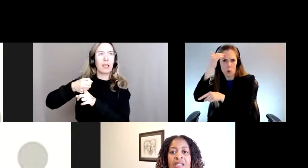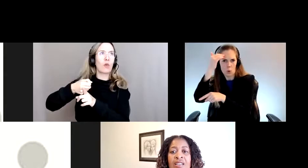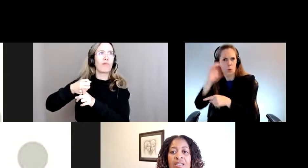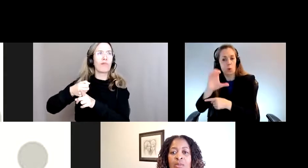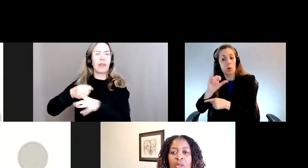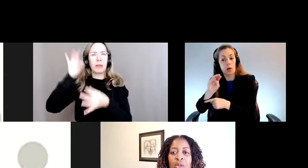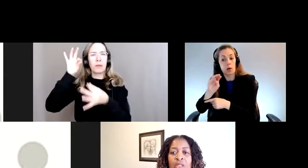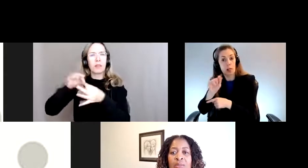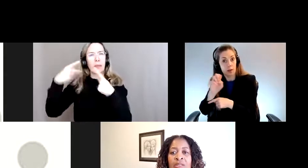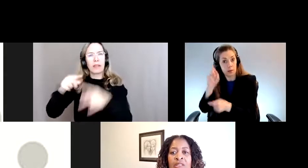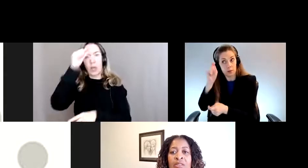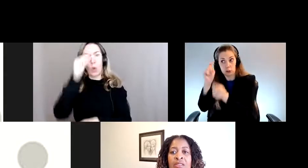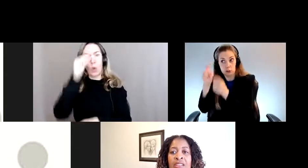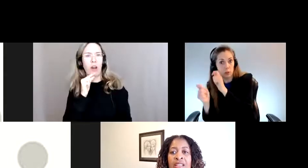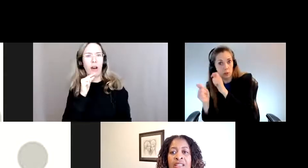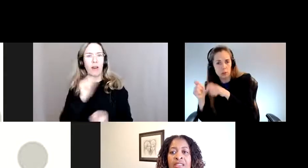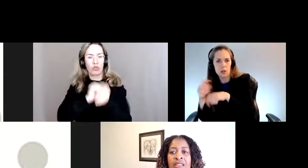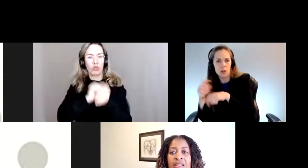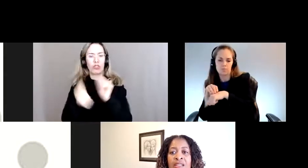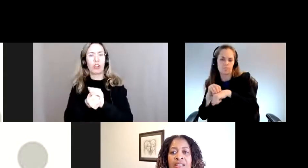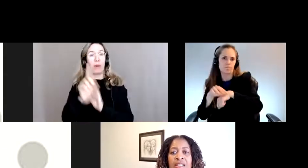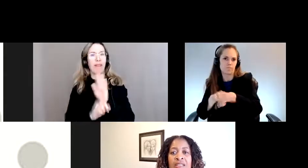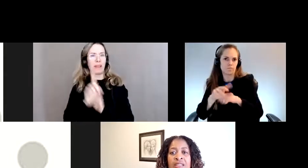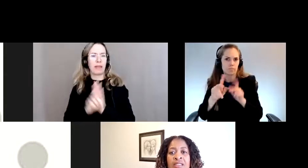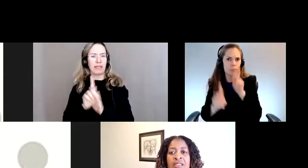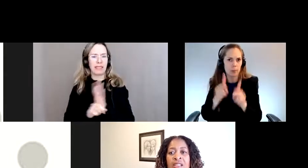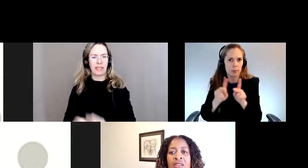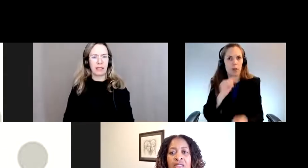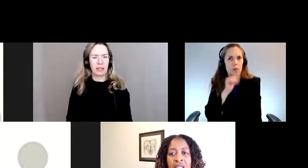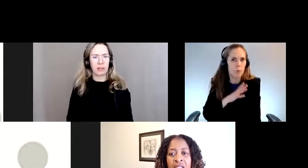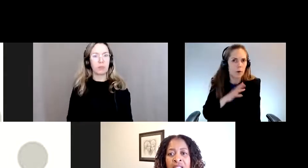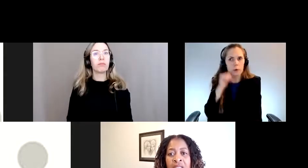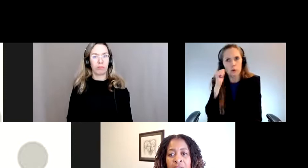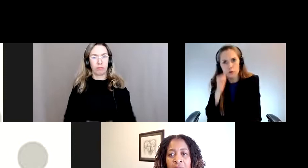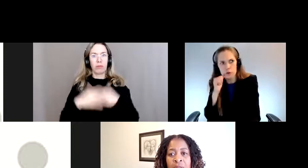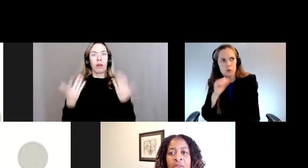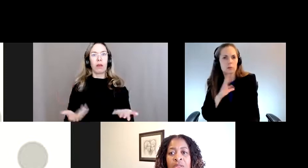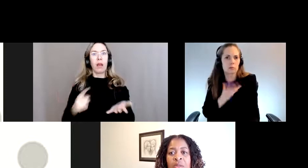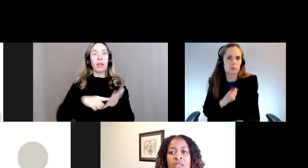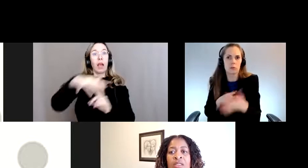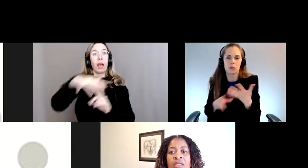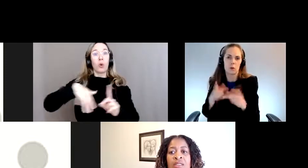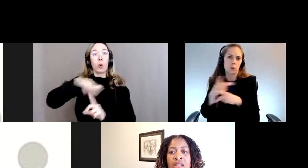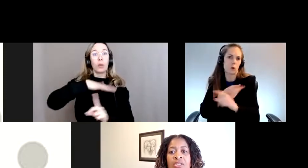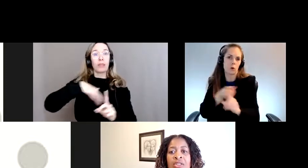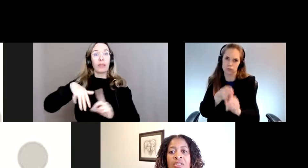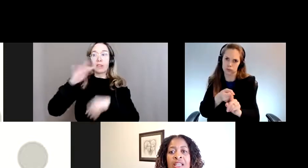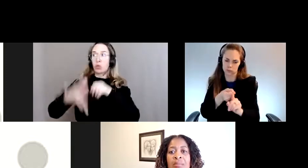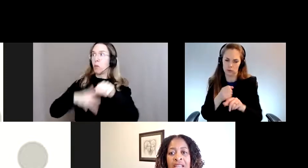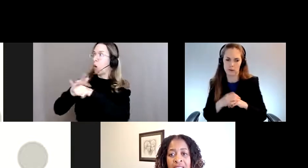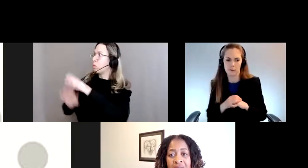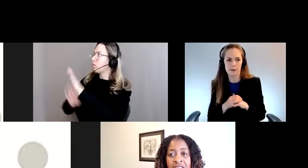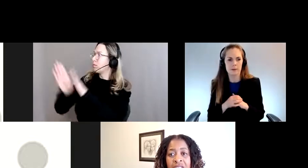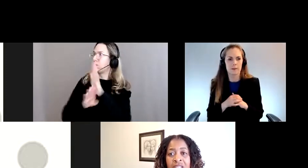spécifiques au genre du changement climatique. C'est particulièrement le cas dans le contexte du monde en développement